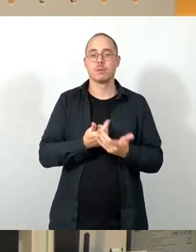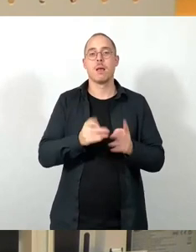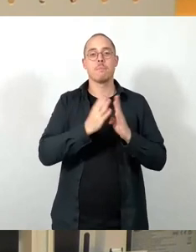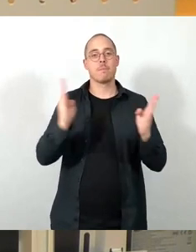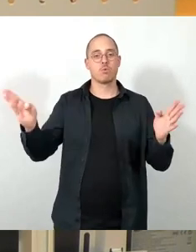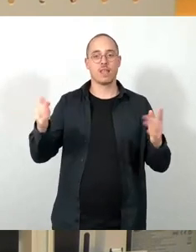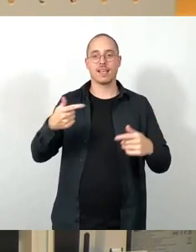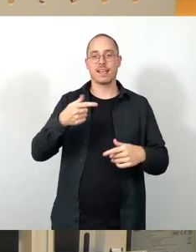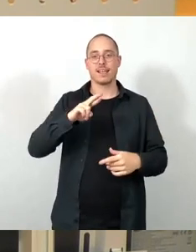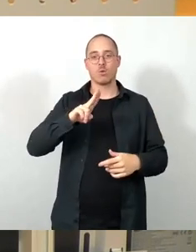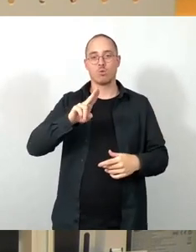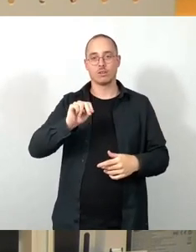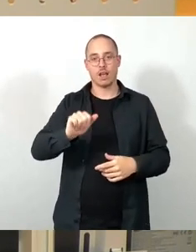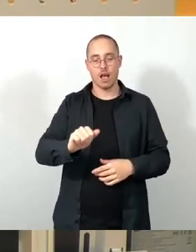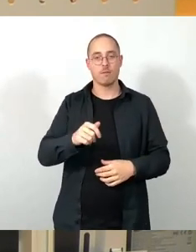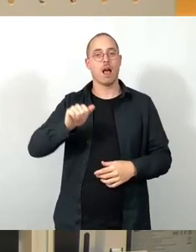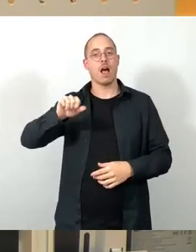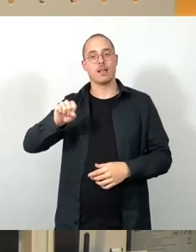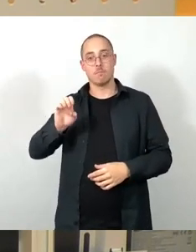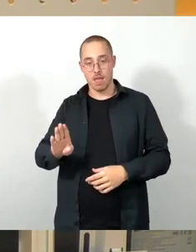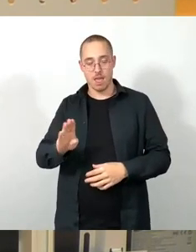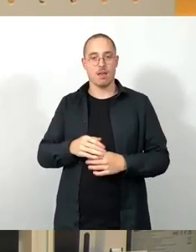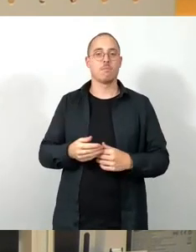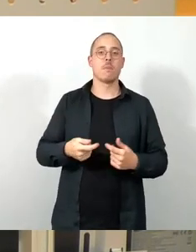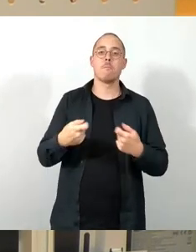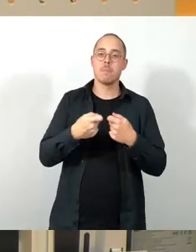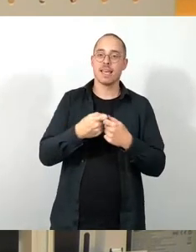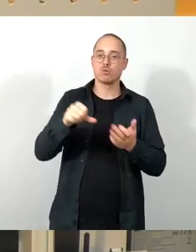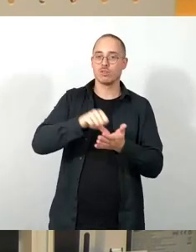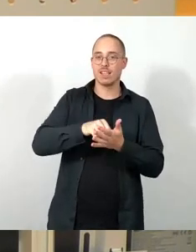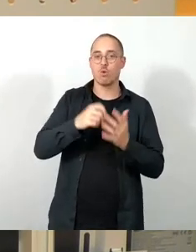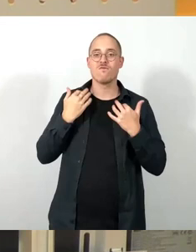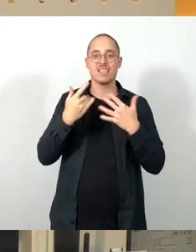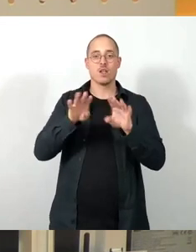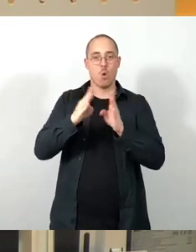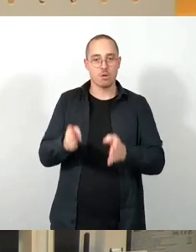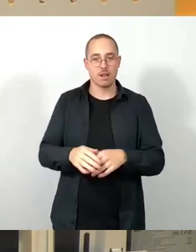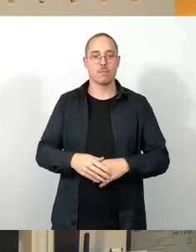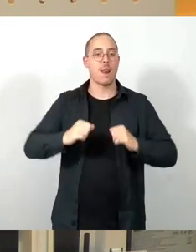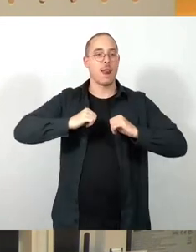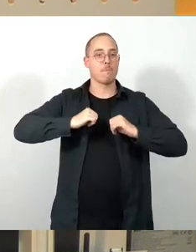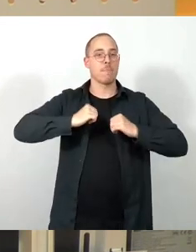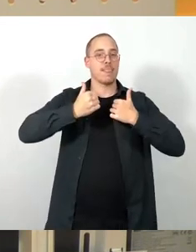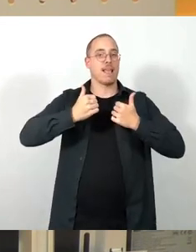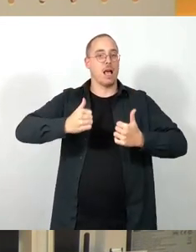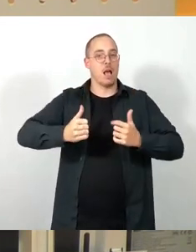Begegnungszentrum Wiesenhäuser, Lebendiger Leben e.V., Nachbarschaftskreis Grunau,